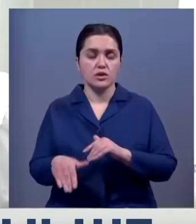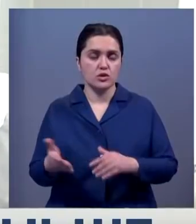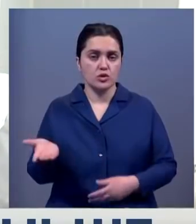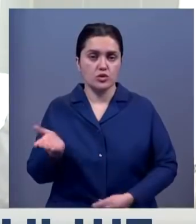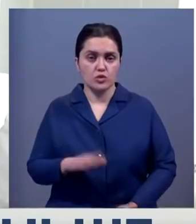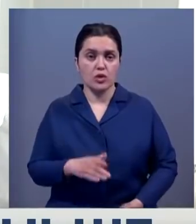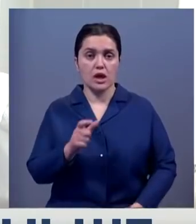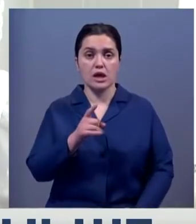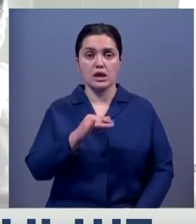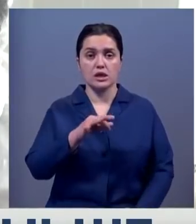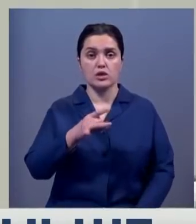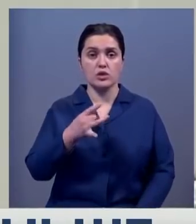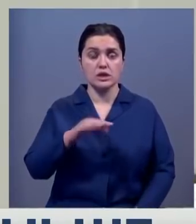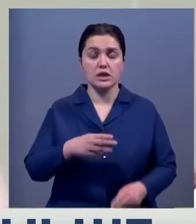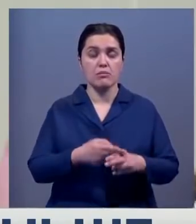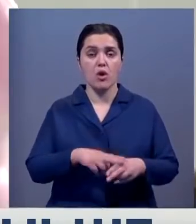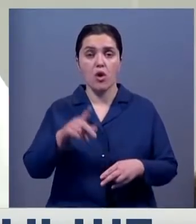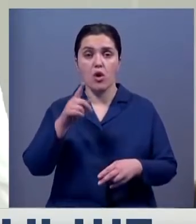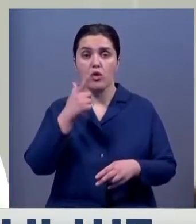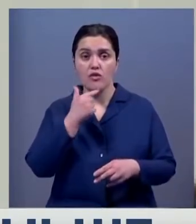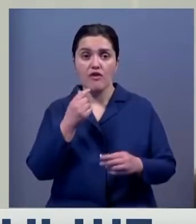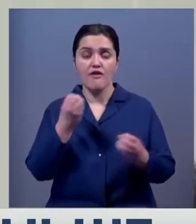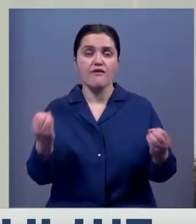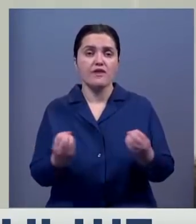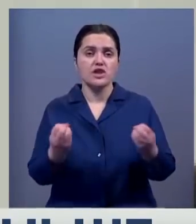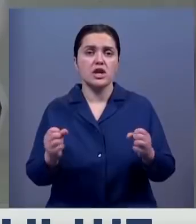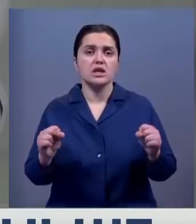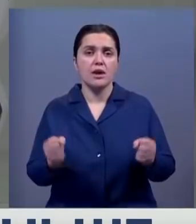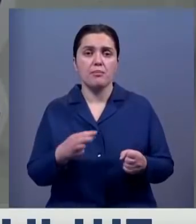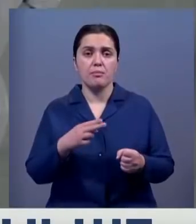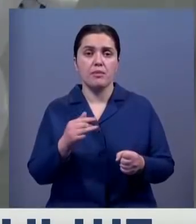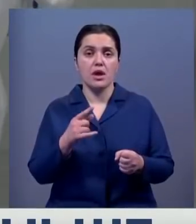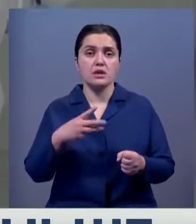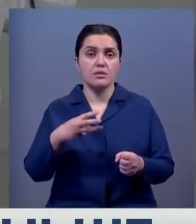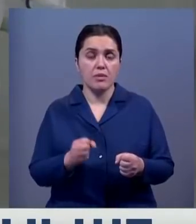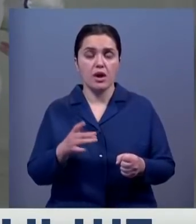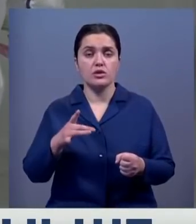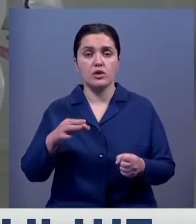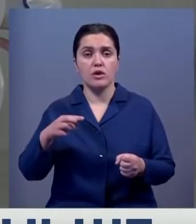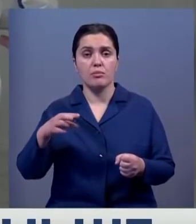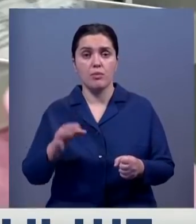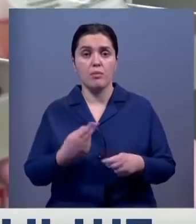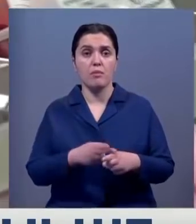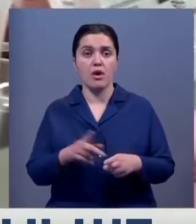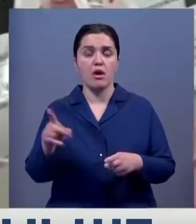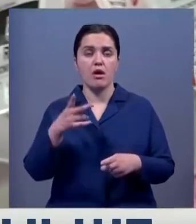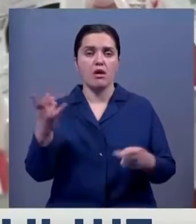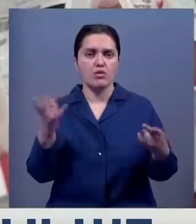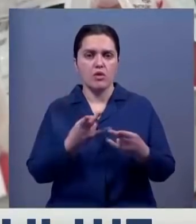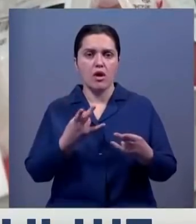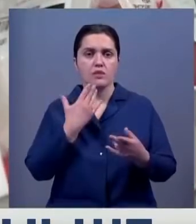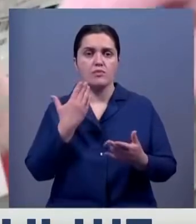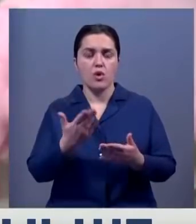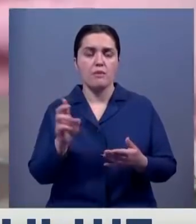Эритроциты, содержащие компоненты, свежезамороженная плазма и тромбоконцентраты. Повышенный спрос именно на эти биоматериалы.